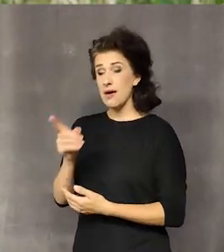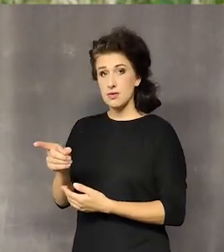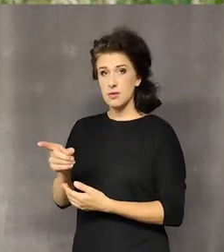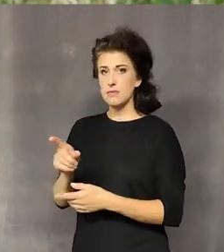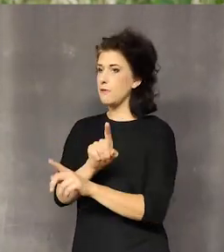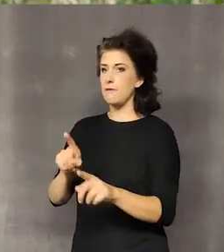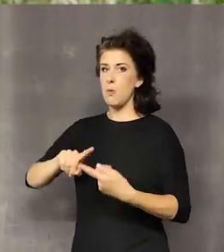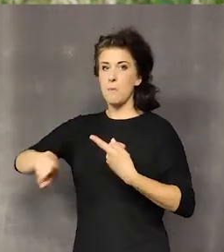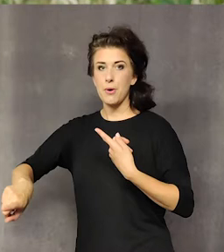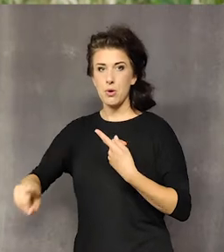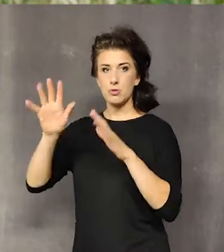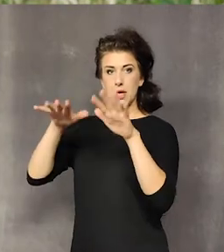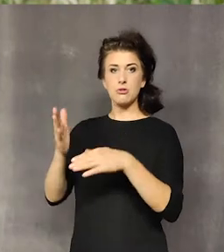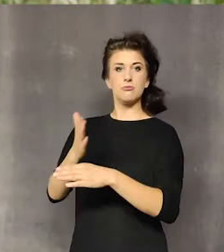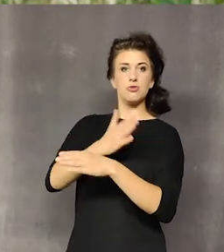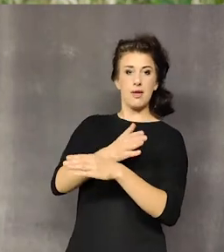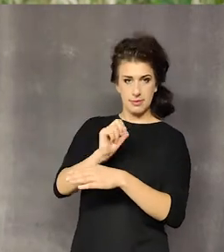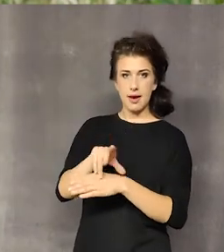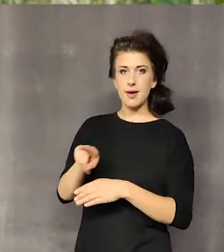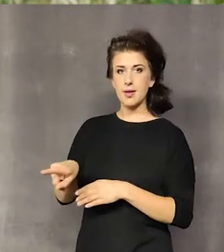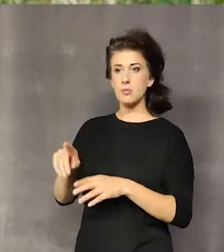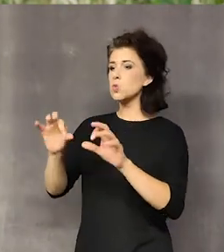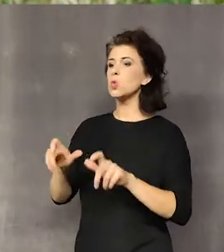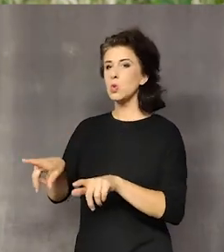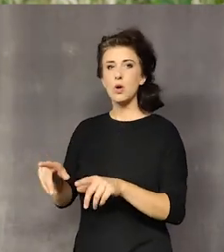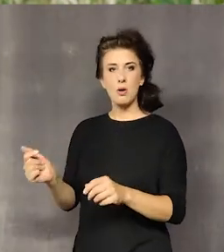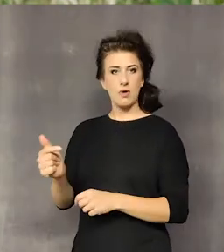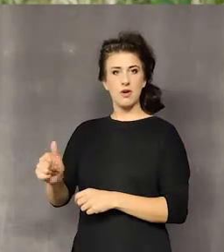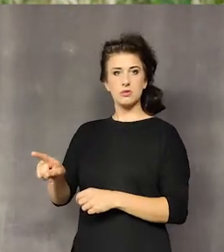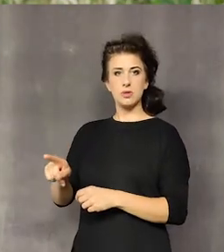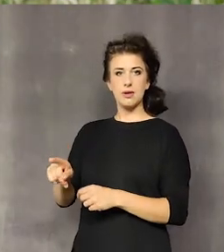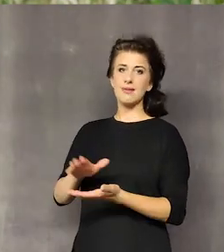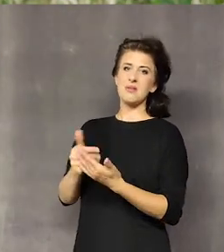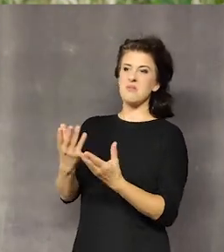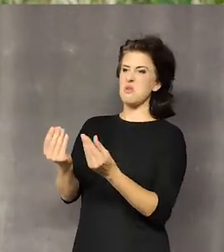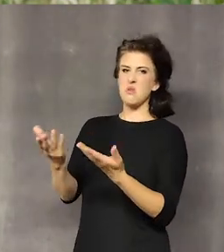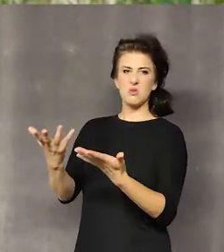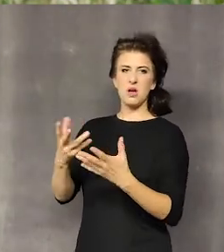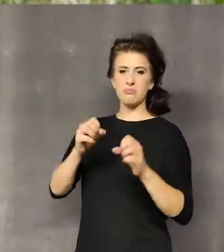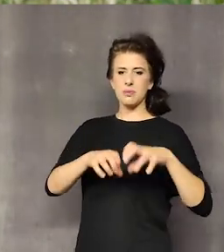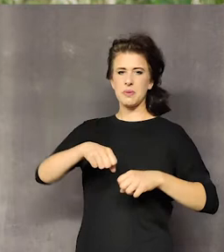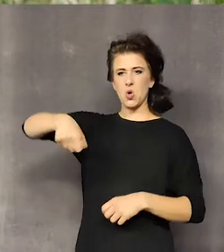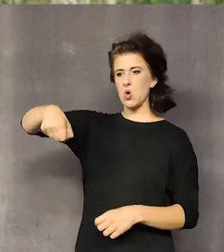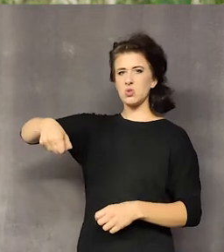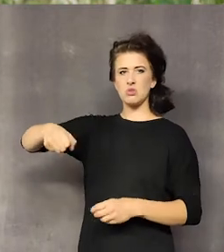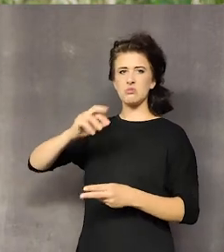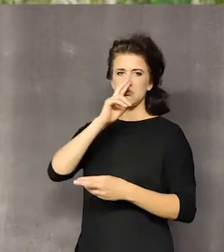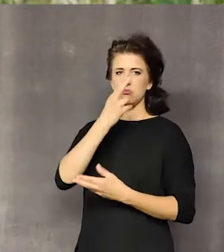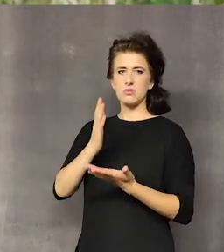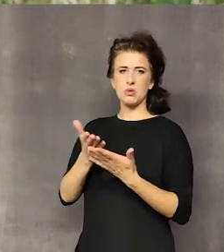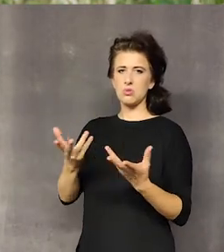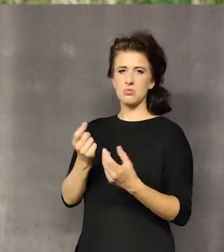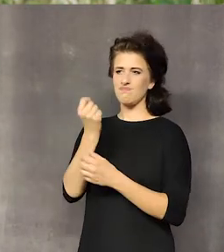zbieramy tego po deszczu. Ta roślina musi być owyschnięta, sucha. Bo jeśli taki kwiat weźmiemy, na przykład włożymy sobie do koszyka, on nam po prostu spleśnieje,